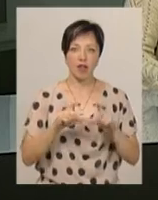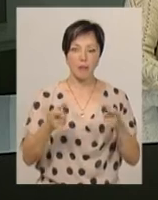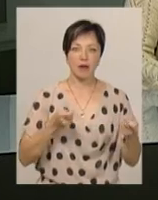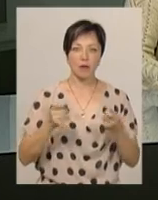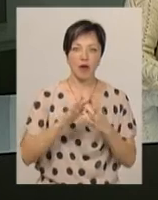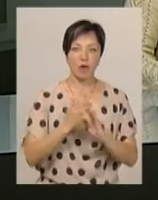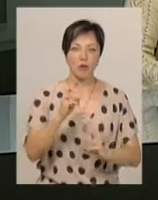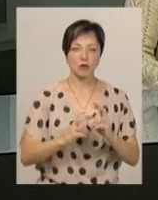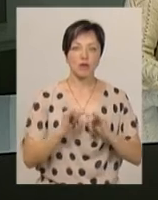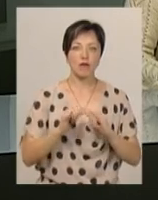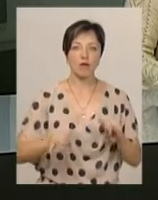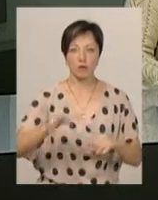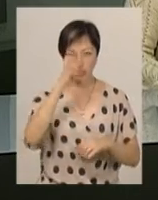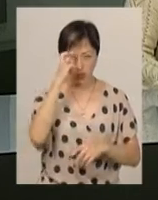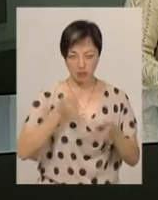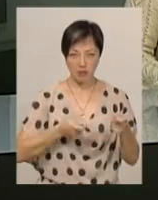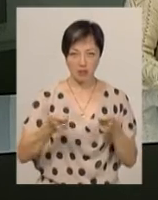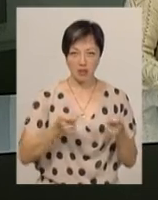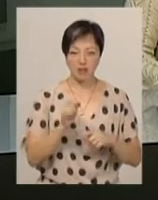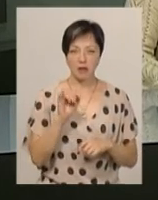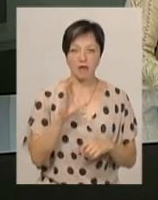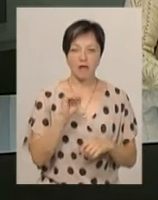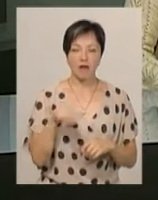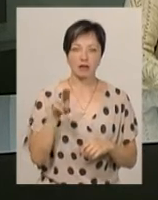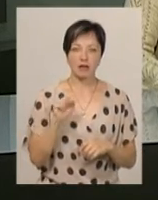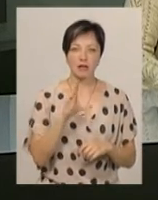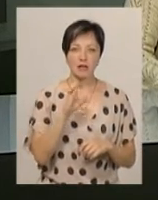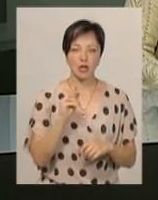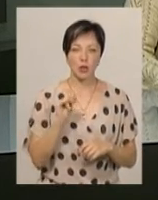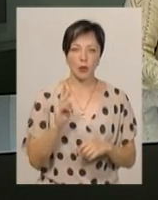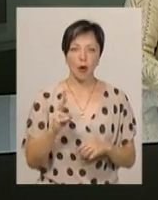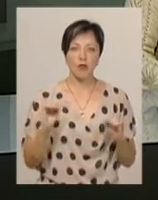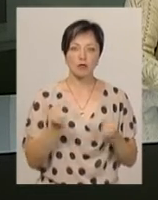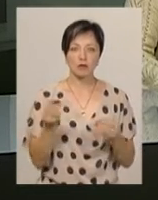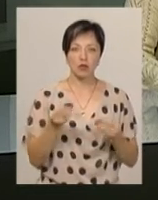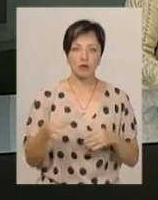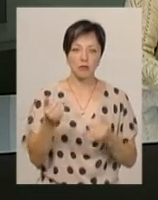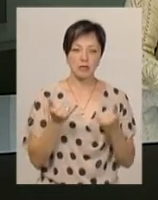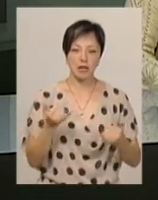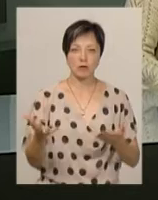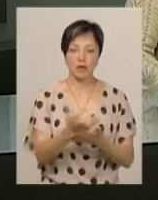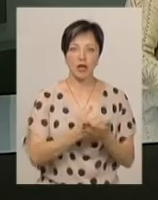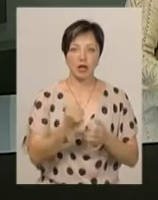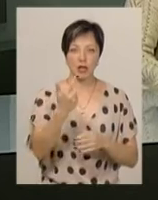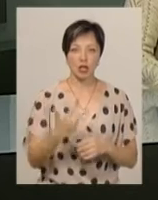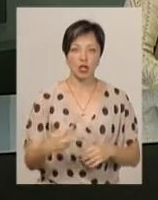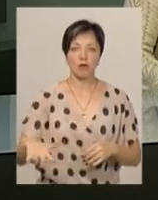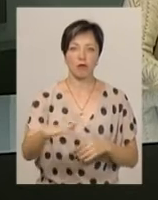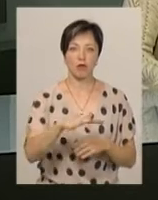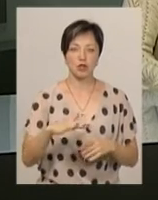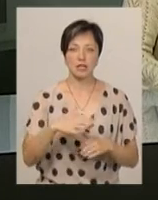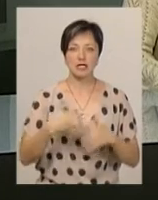агропромислового розвитку обласної державної адміністрації Ванда Сердюк. Озиму пшеницю в області наразі обмолотили на третині площ.